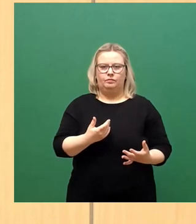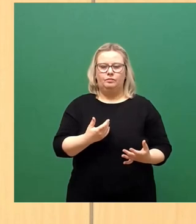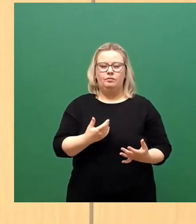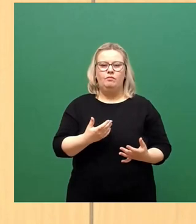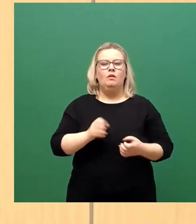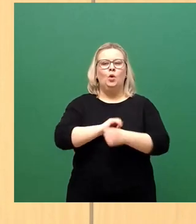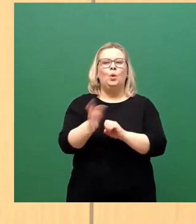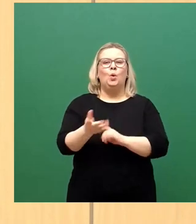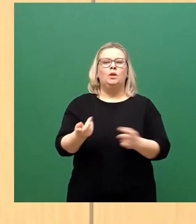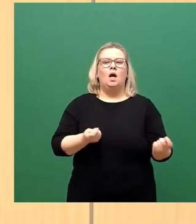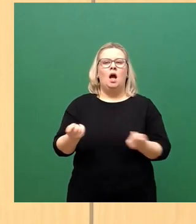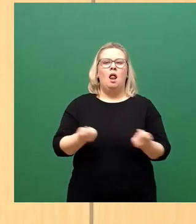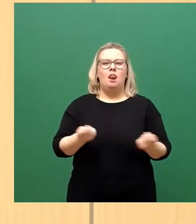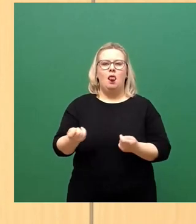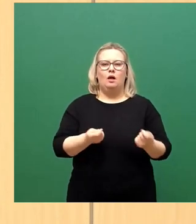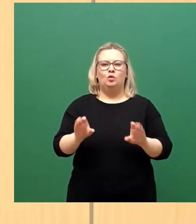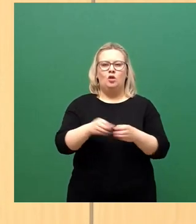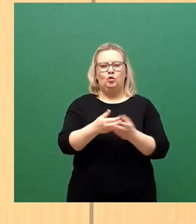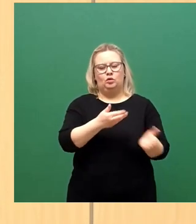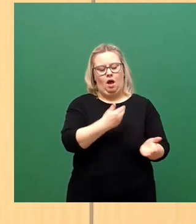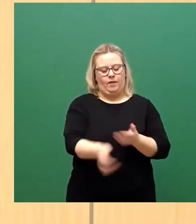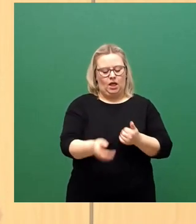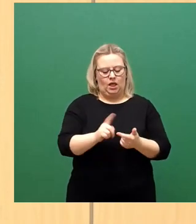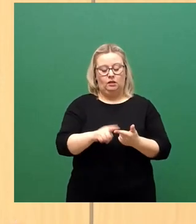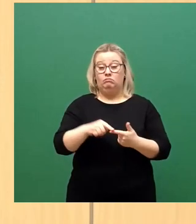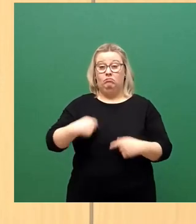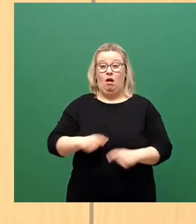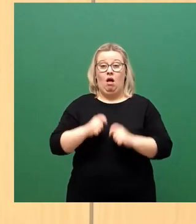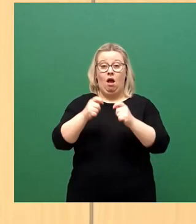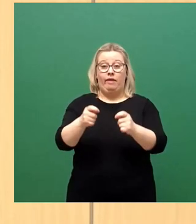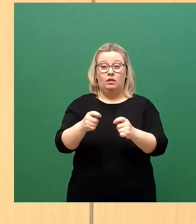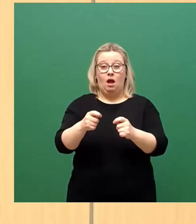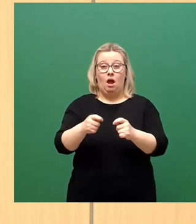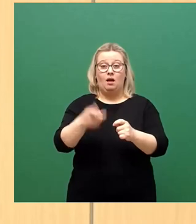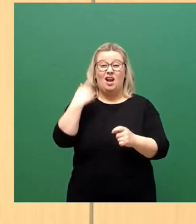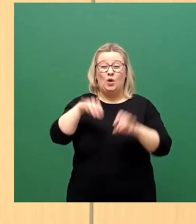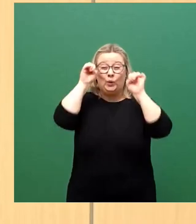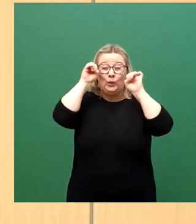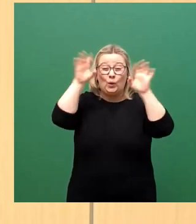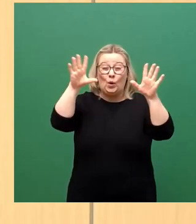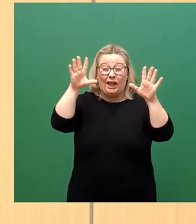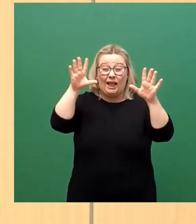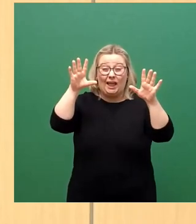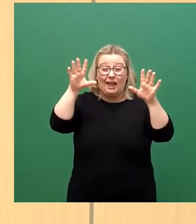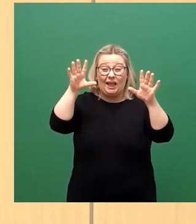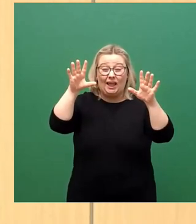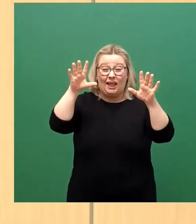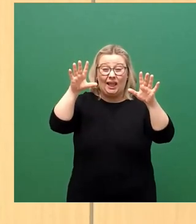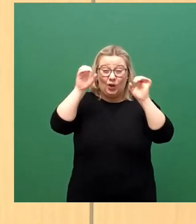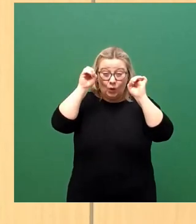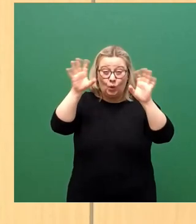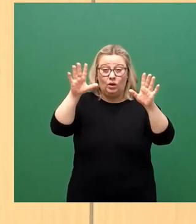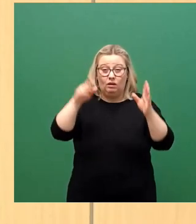wurde abgelehnt. Der Antrag, über den wir heute entscheiden, ist aus Juli dieses Jahres. Auch dies ist nicht von der Verwaltung alleine